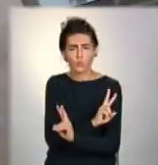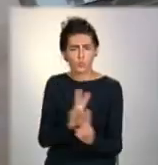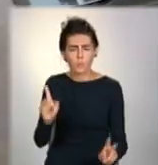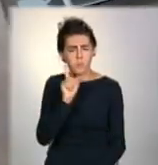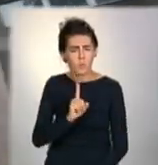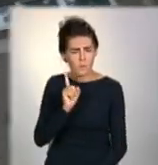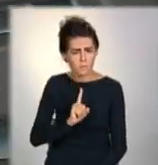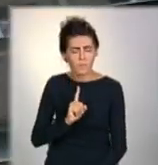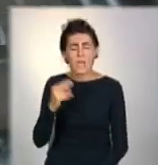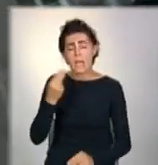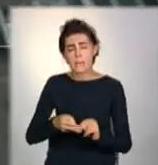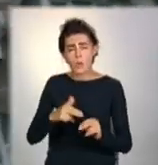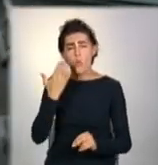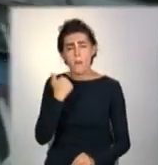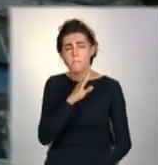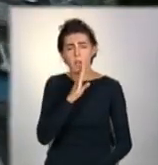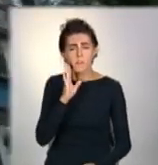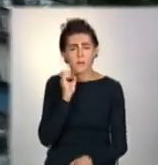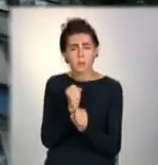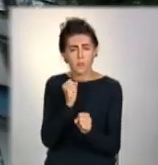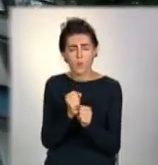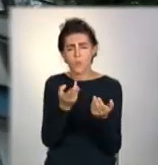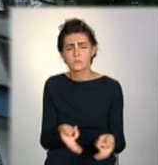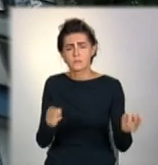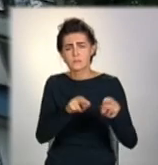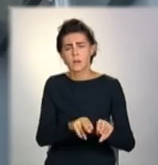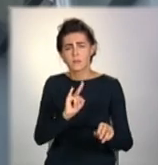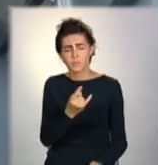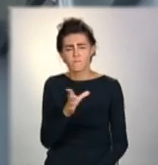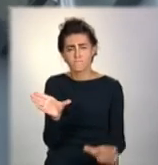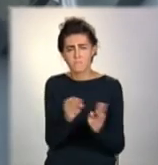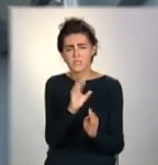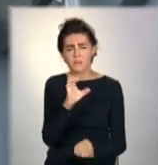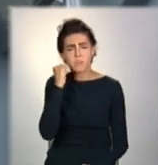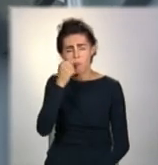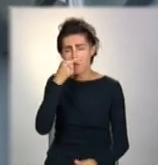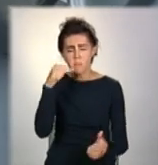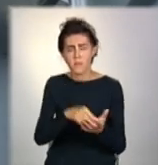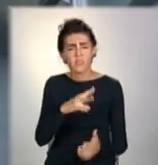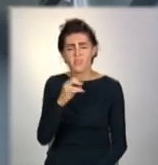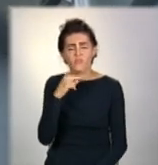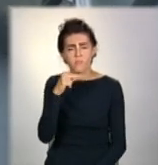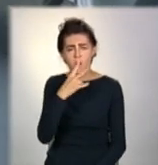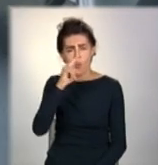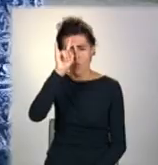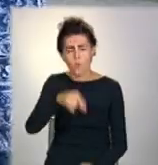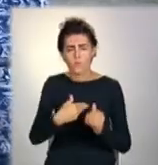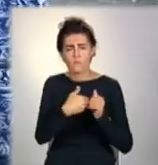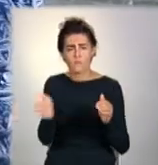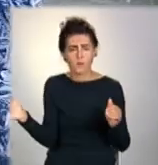І додають, коли матір на роботі, залишає дітей із бабусею. І та не догледіла, як онук відчинив вікно.